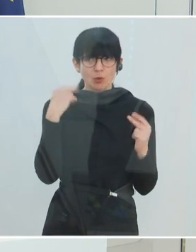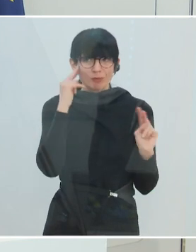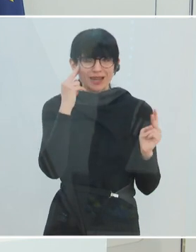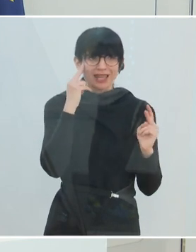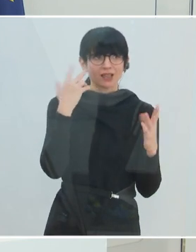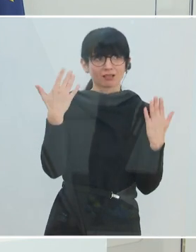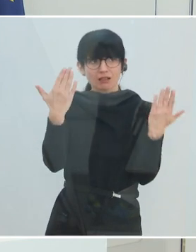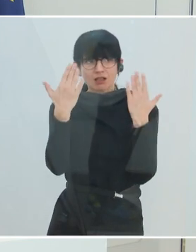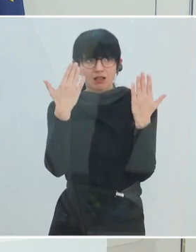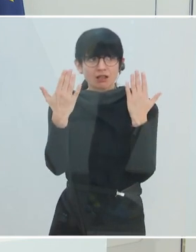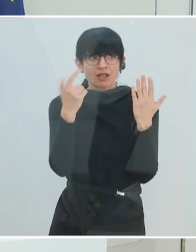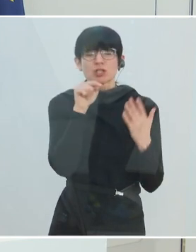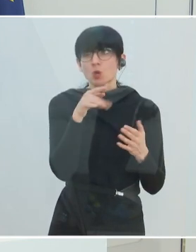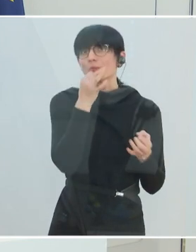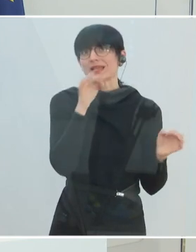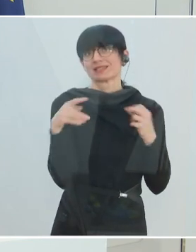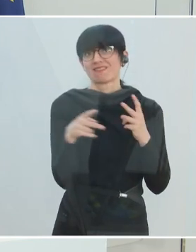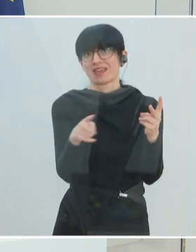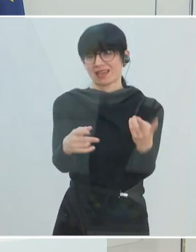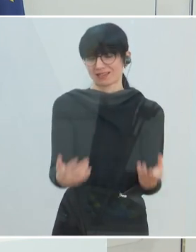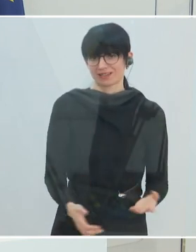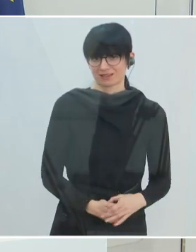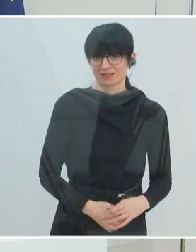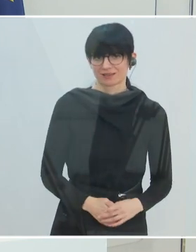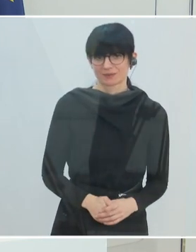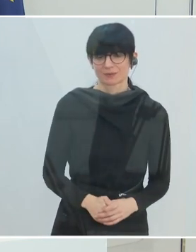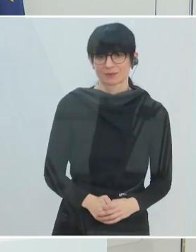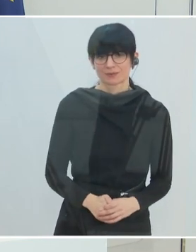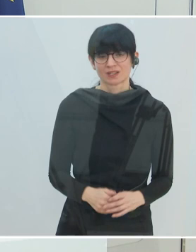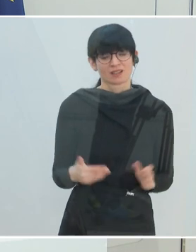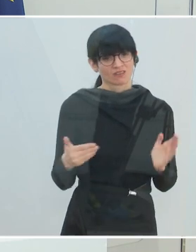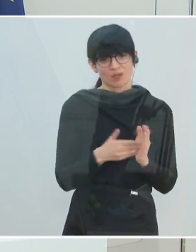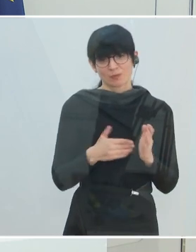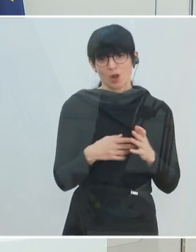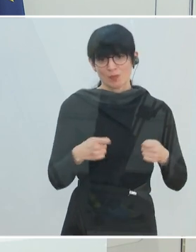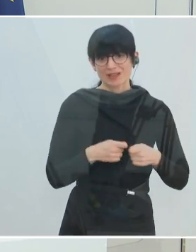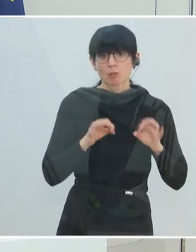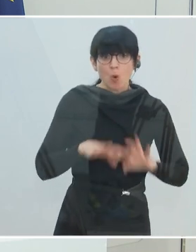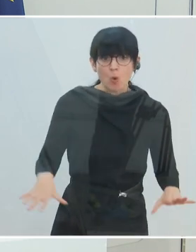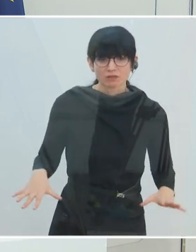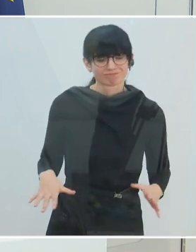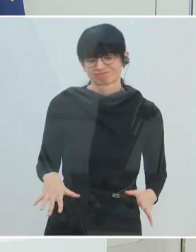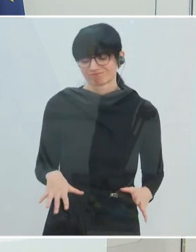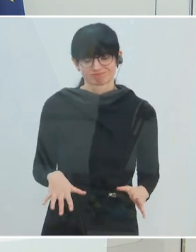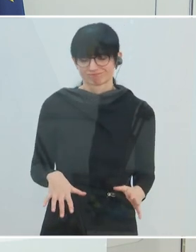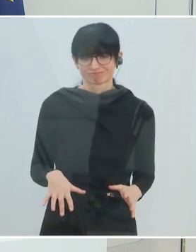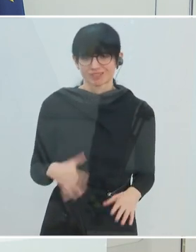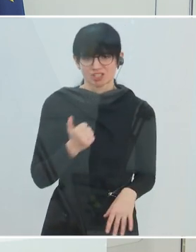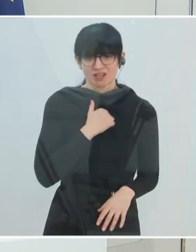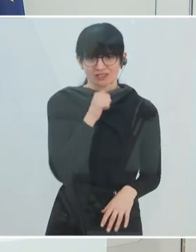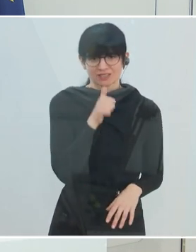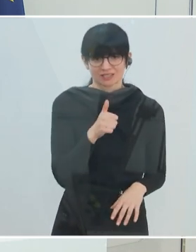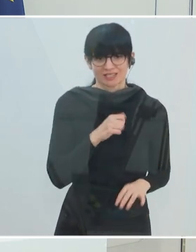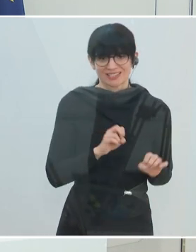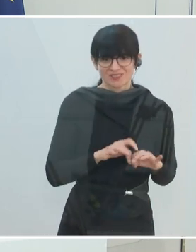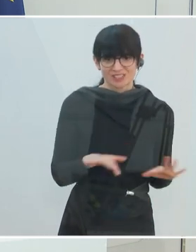gehört habe, ist das der beste Weg. Wir werden Maßnahmen brauchen, ohne dem kommen wir einfach nicht aus, denn das Virus